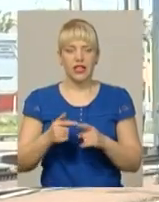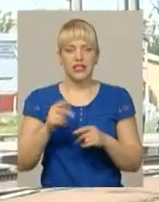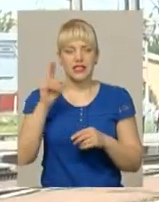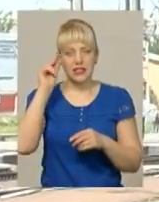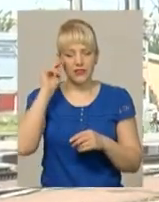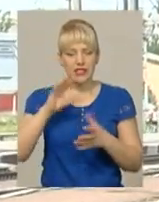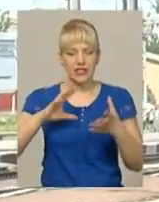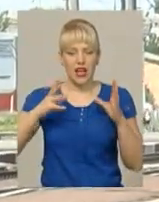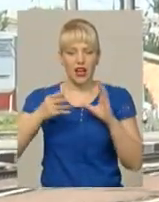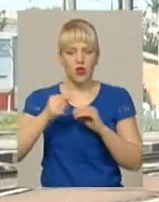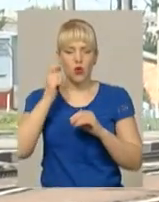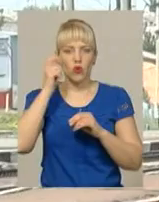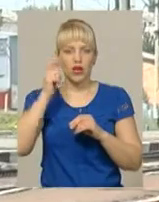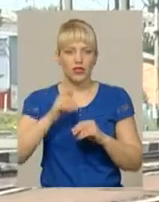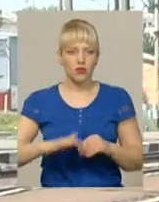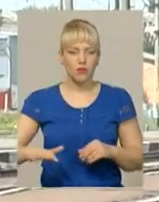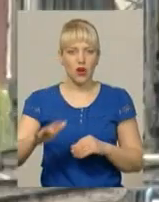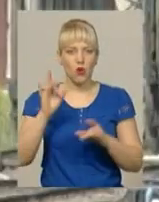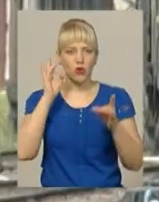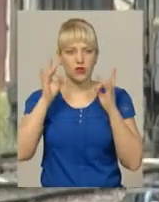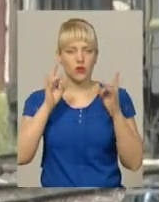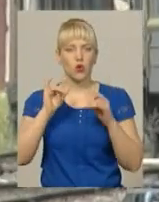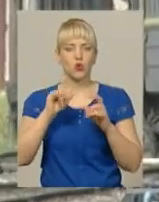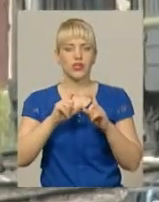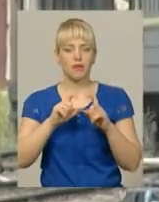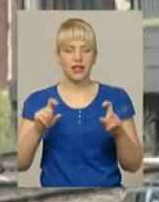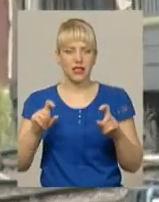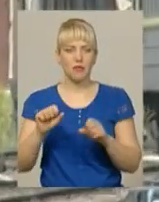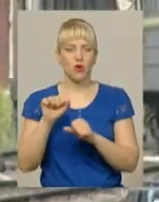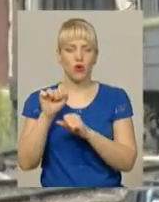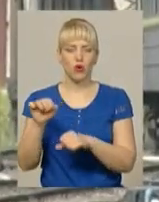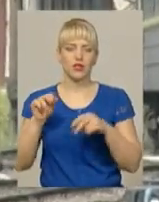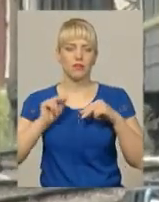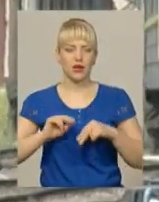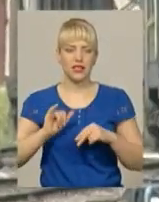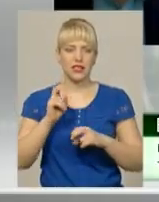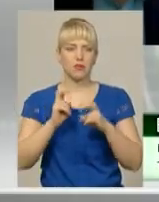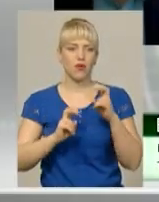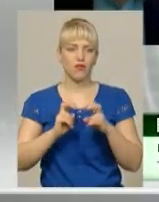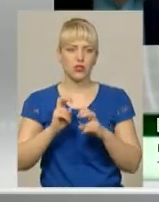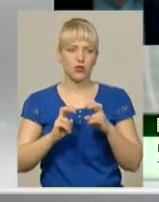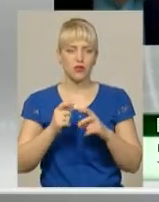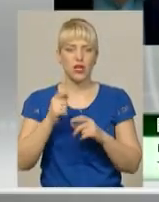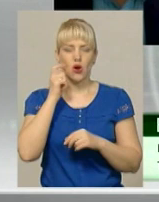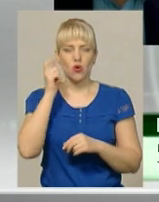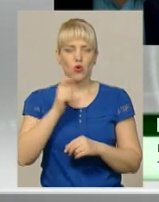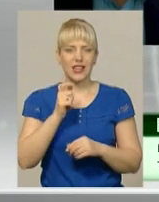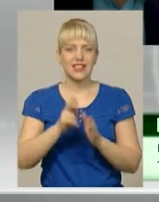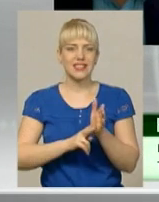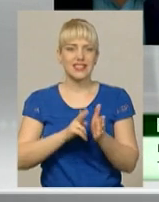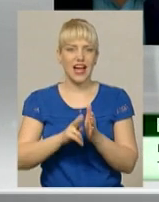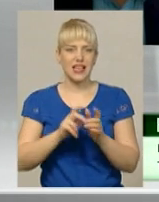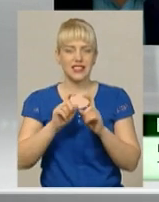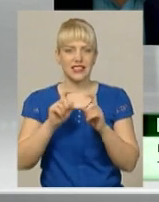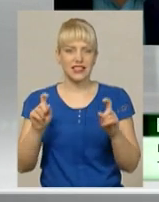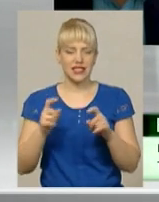загальноукраїнського масштабу озвучують у Департаменті охорони праці та промисловості безпеки Укрзалізниці. У 2017 році під час